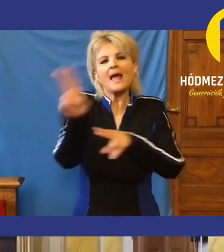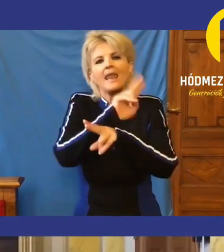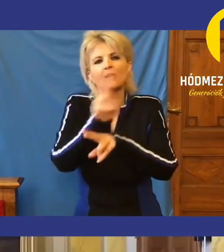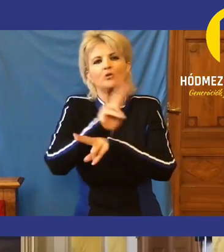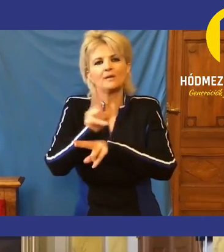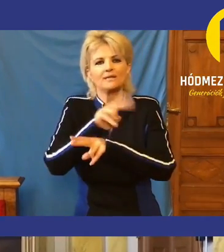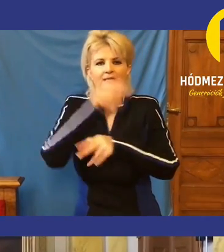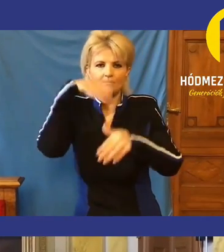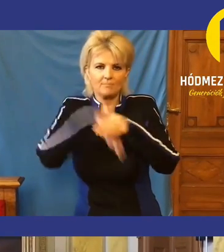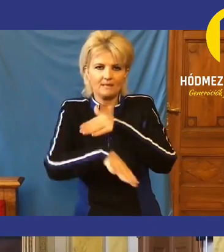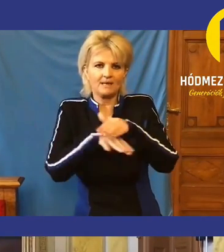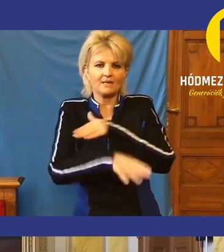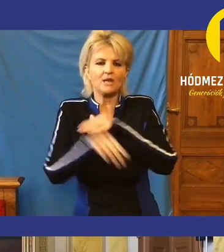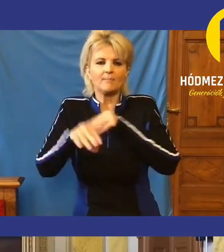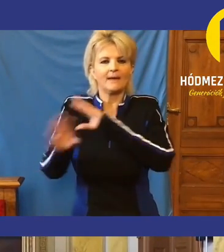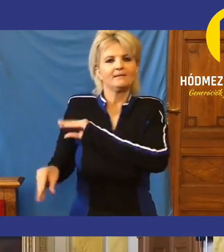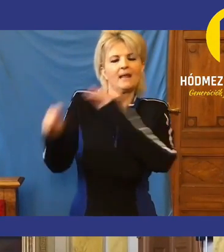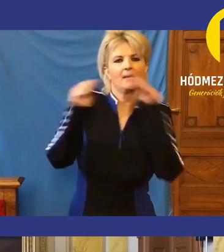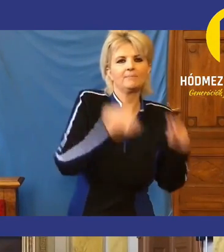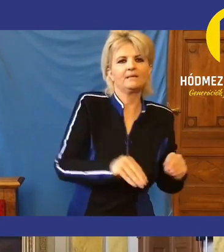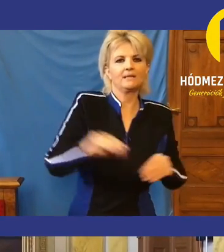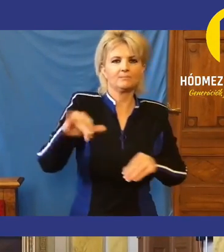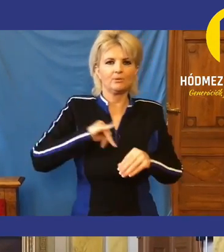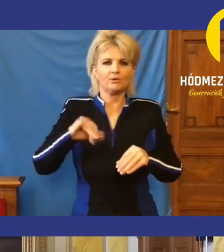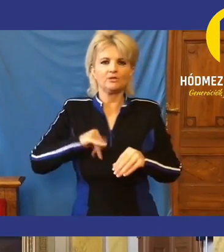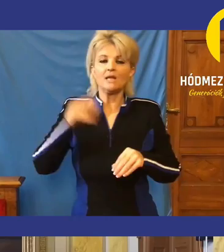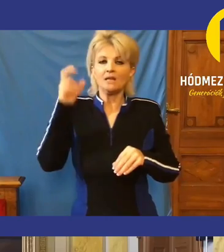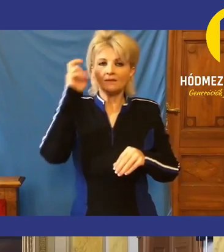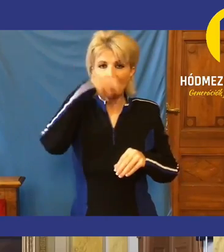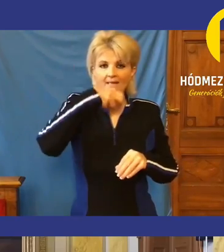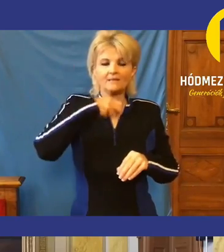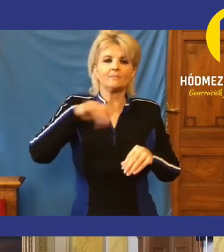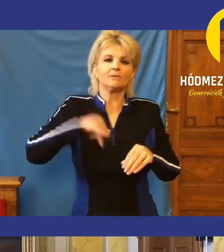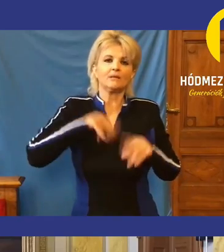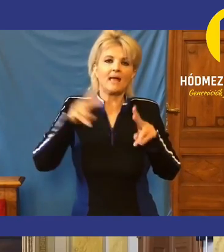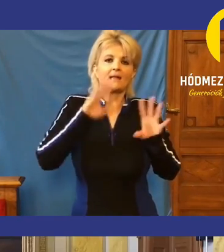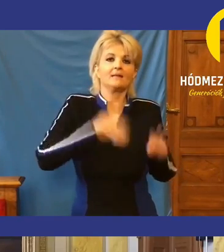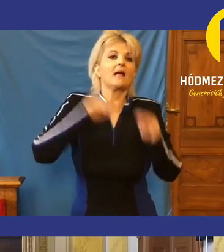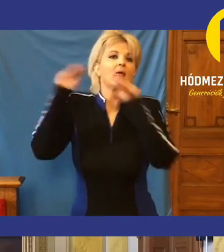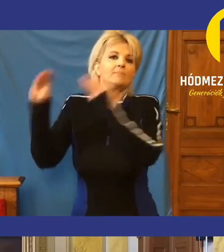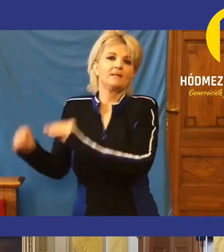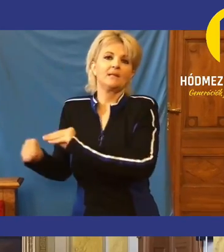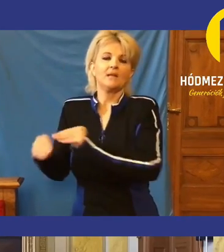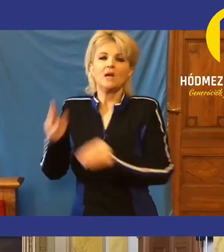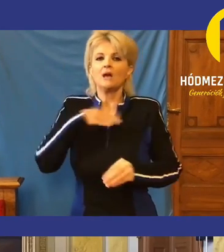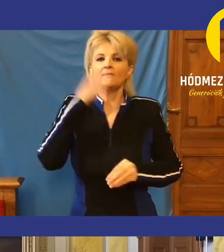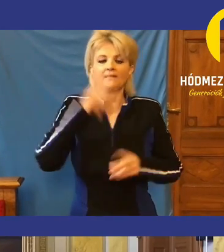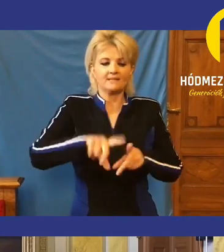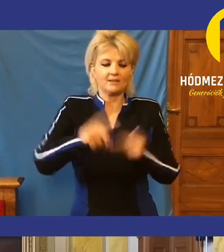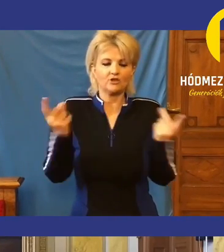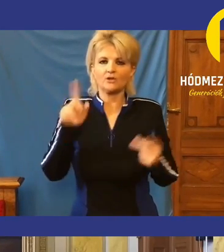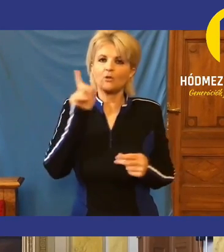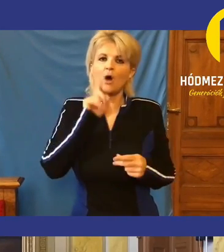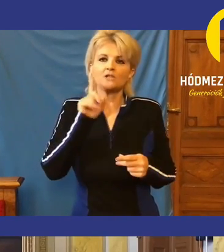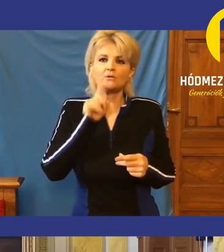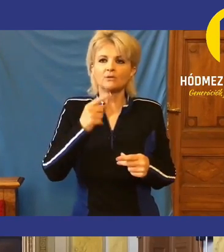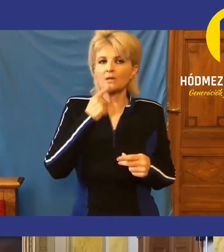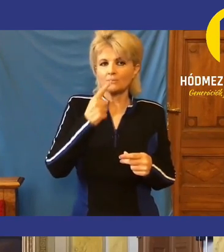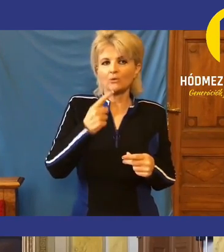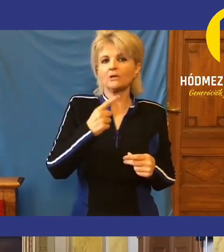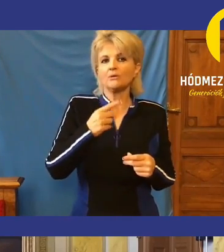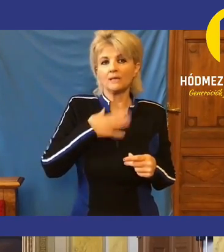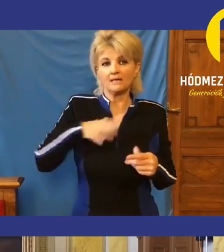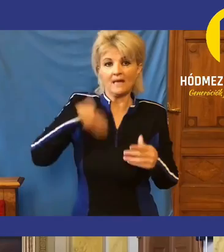által betelepített bűnözőket is. És az összes bűnözőt és teröristát ki kell innen telepíteni. A Fideszes sajtó tehát hazudott. Amikor azt állította, hogy én